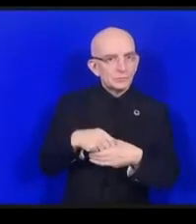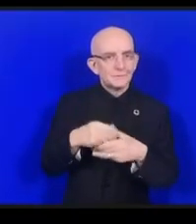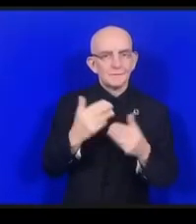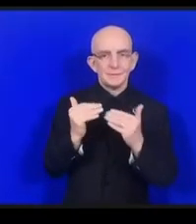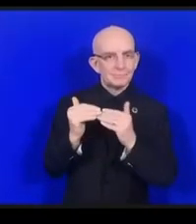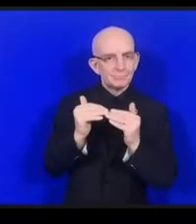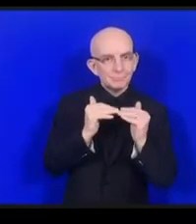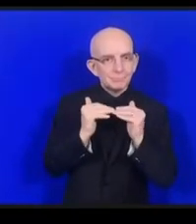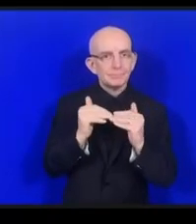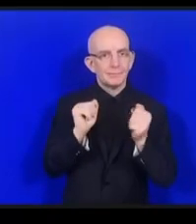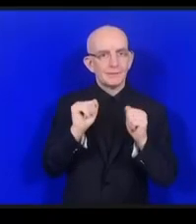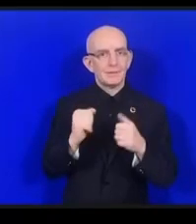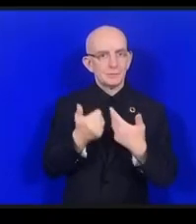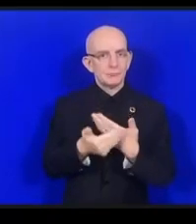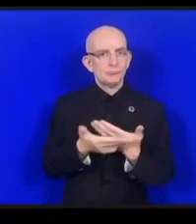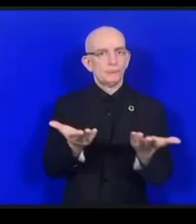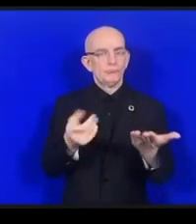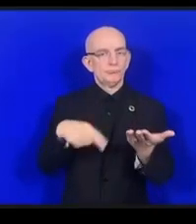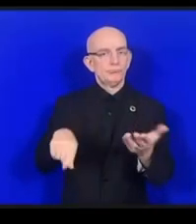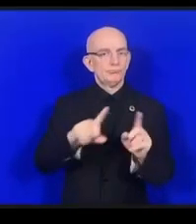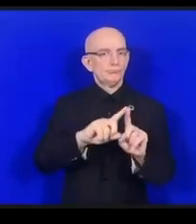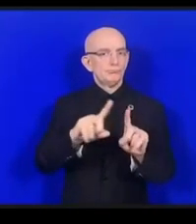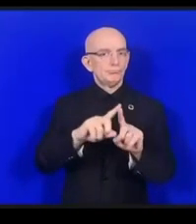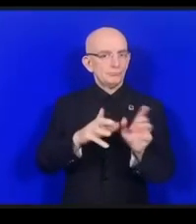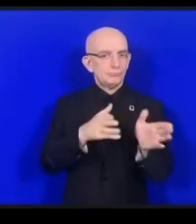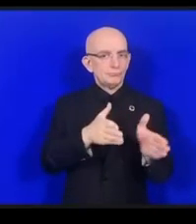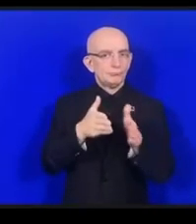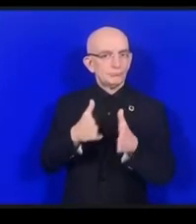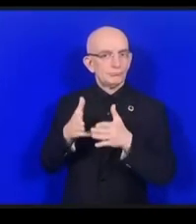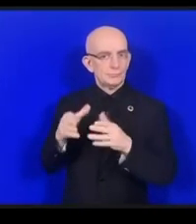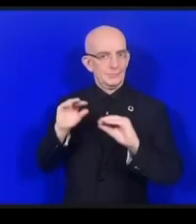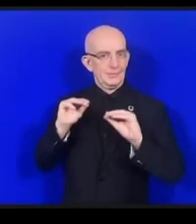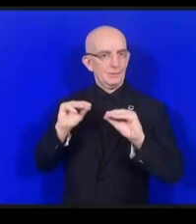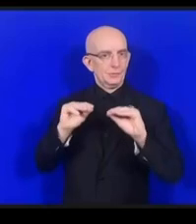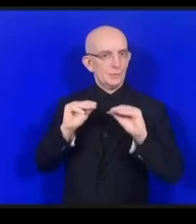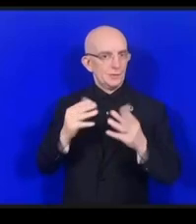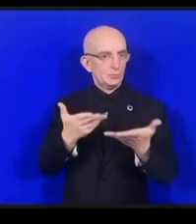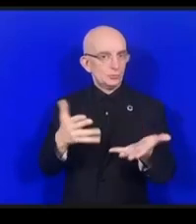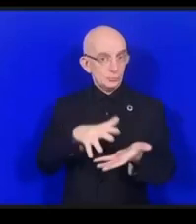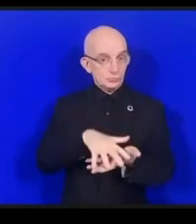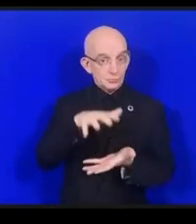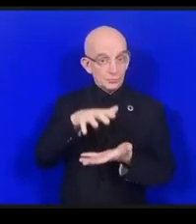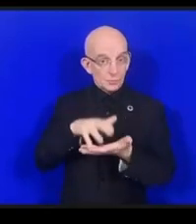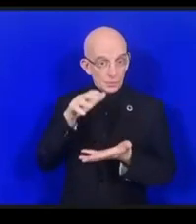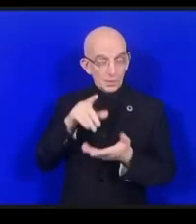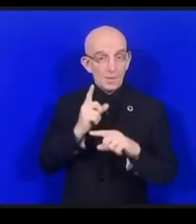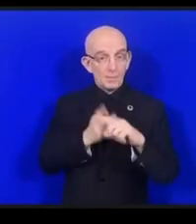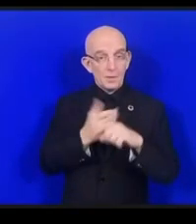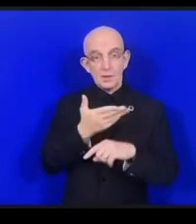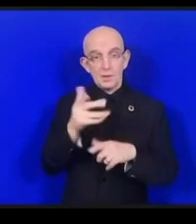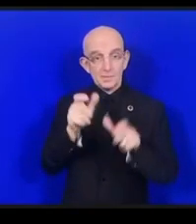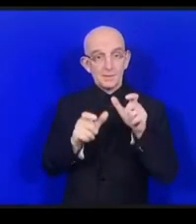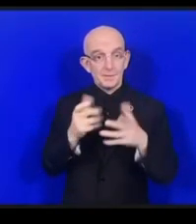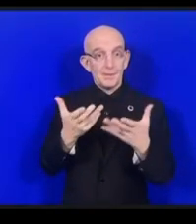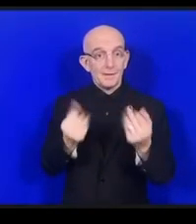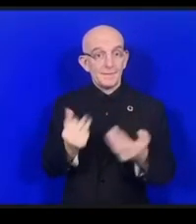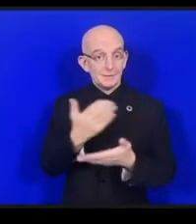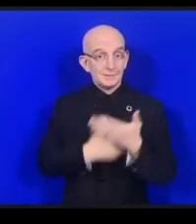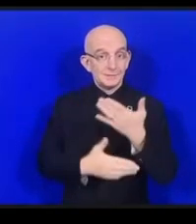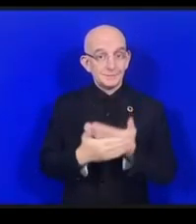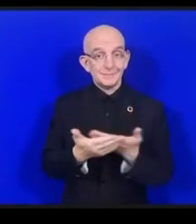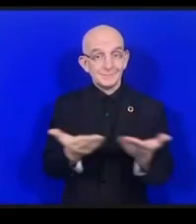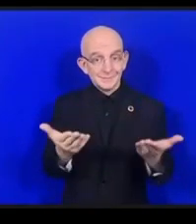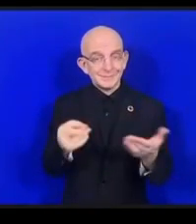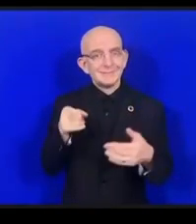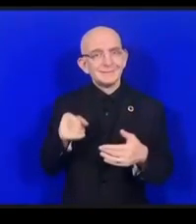リソースこれは障害を持っている方に対してもしっかりですそしてOERに対してサステナブルなモデルを